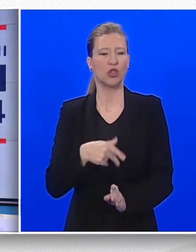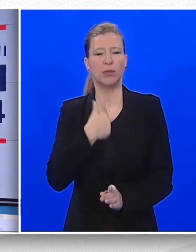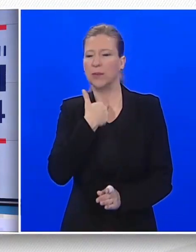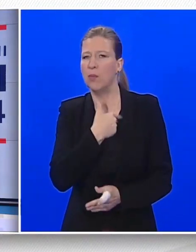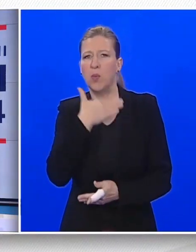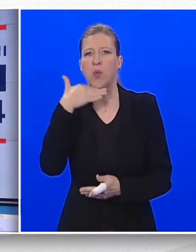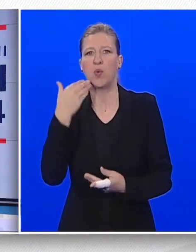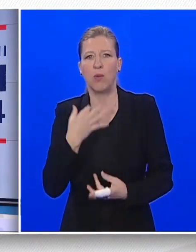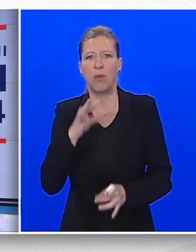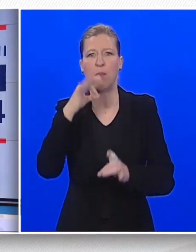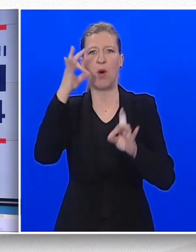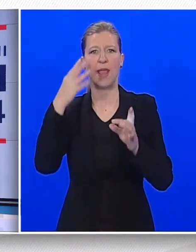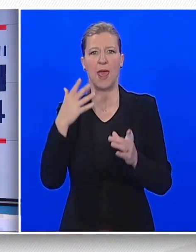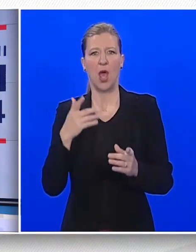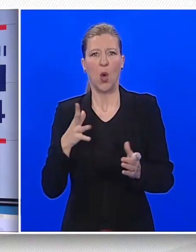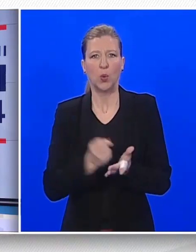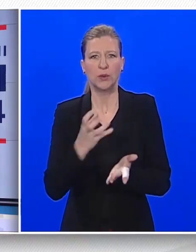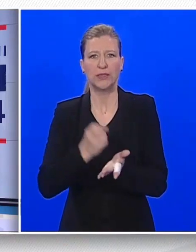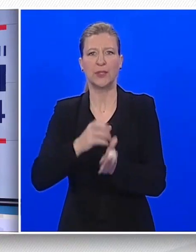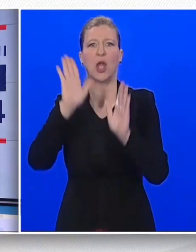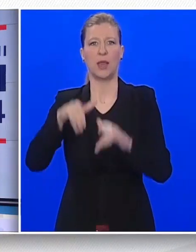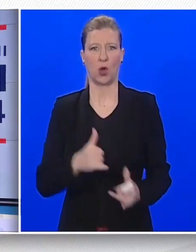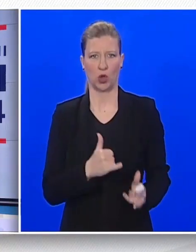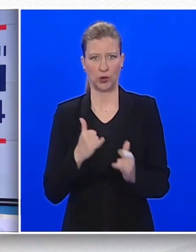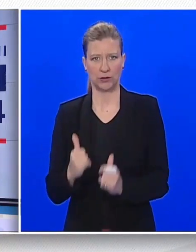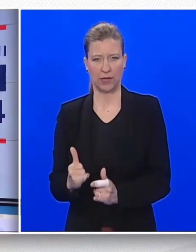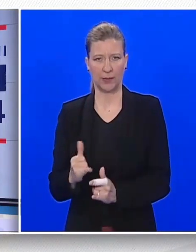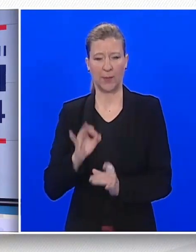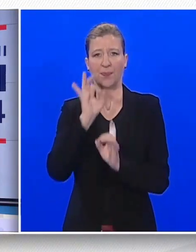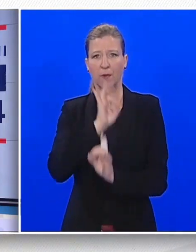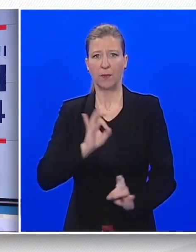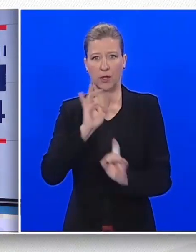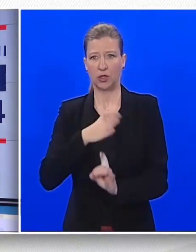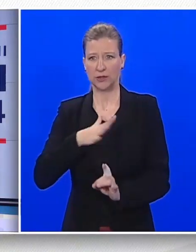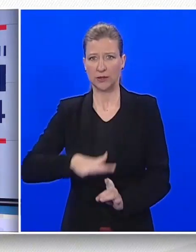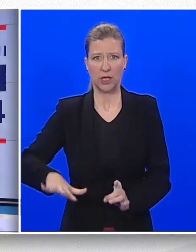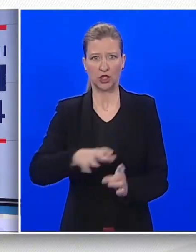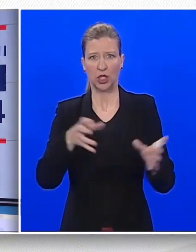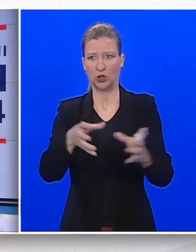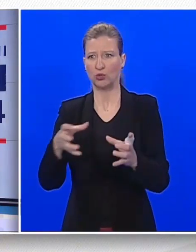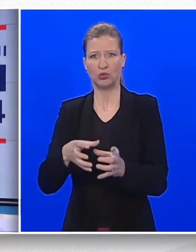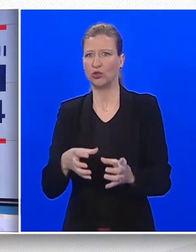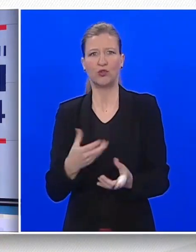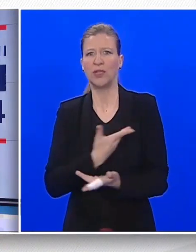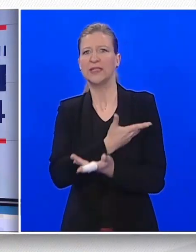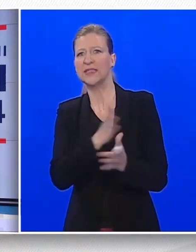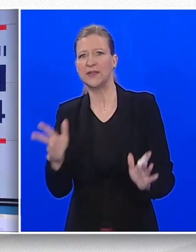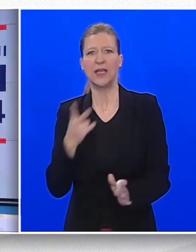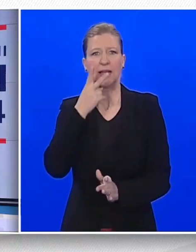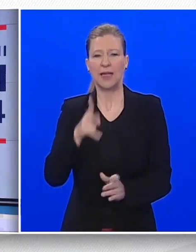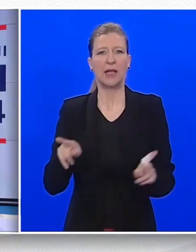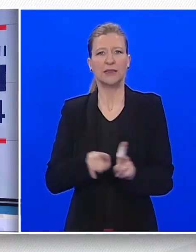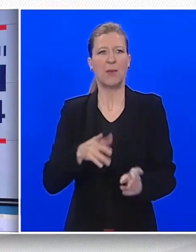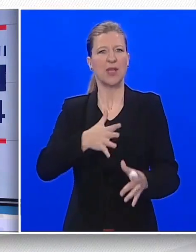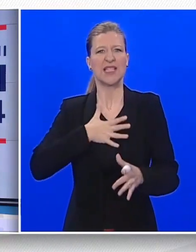je to danas. Živimo u društvu koje je, nažalost, u velikoj mjeri obilježeno klijentelizmom. To znači prisvajanjem